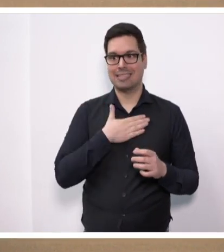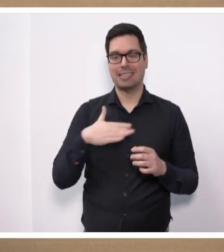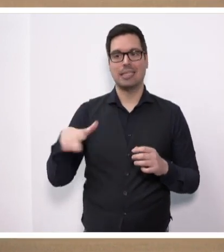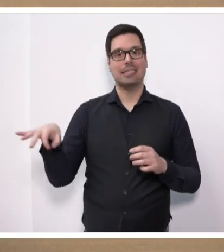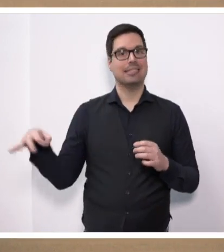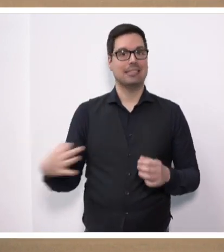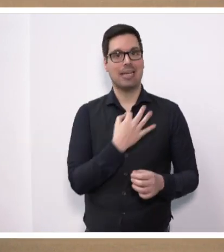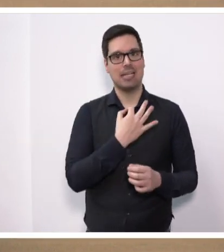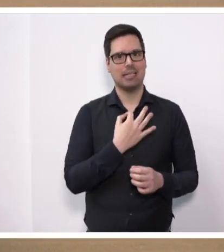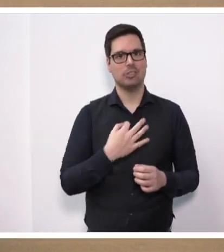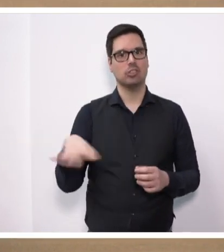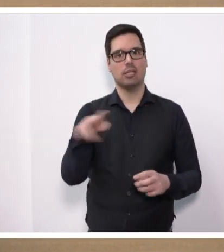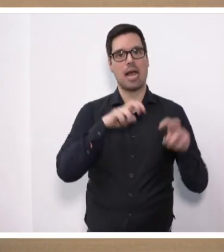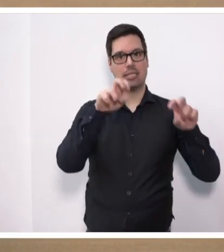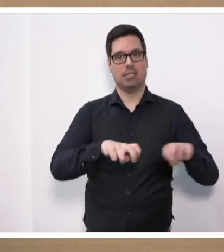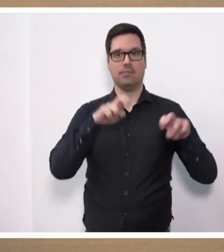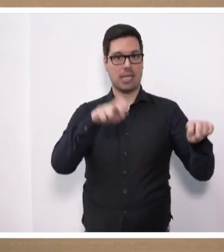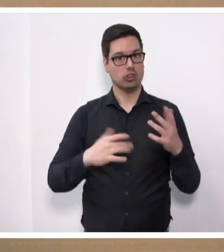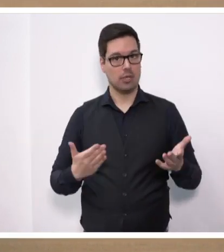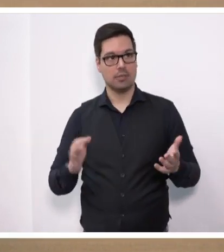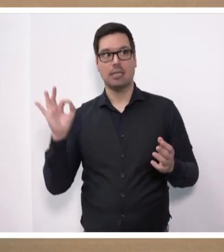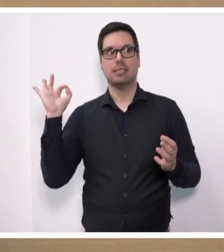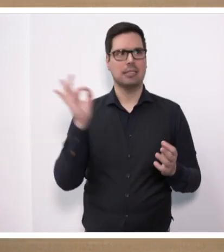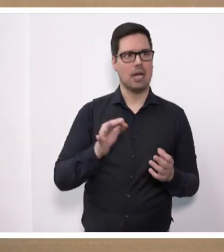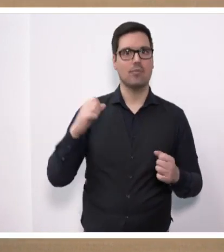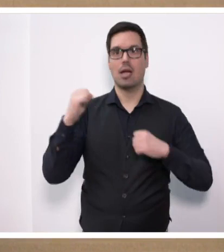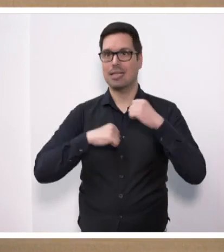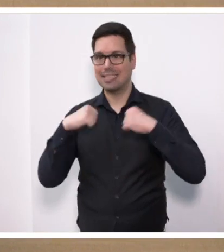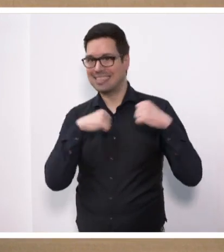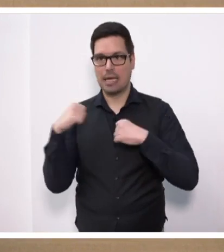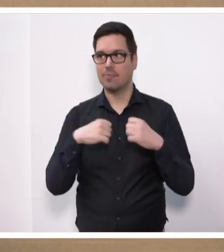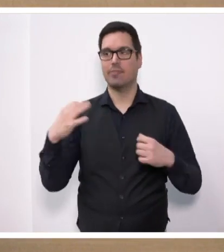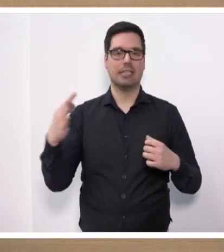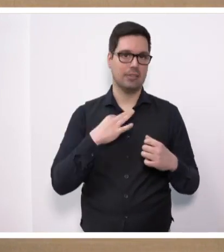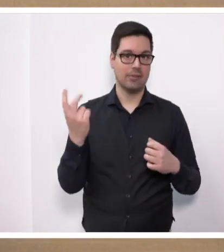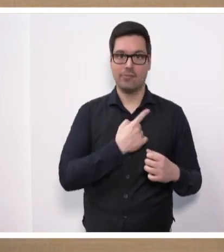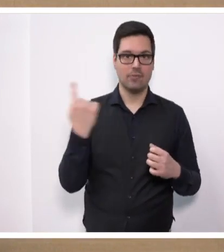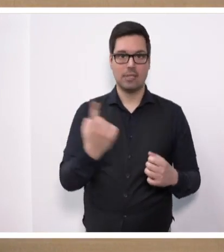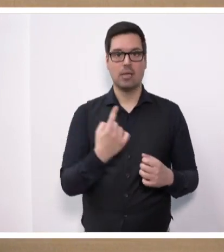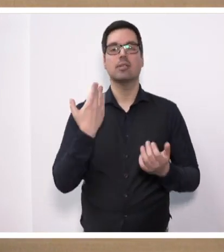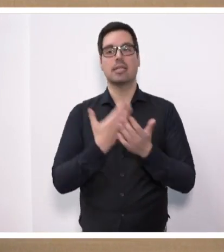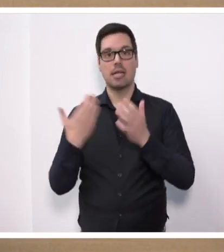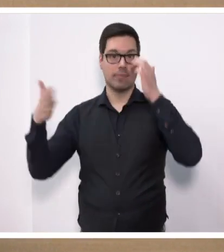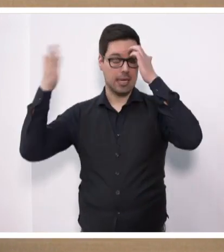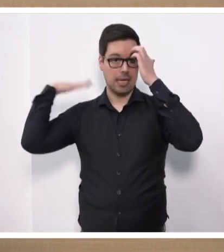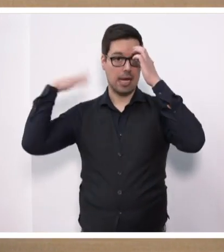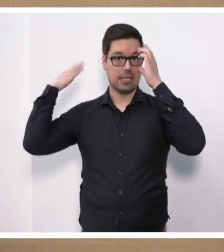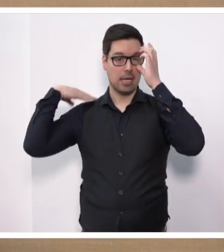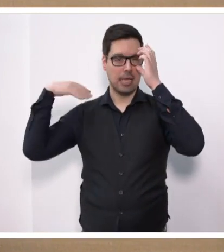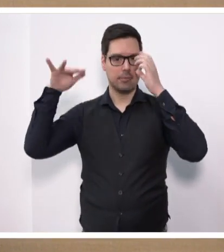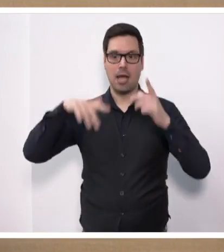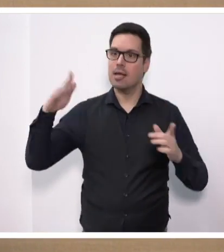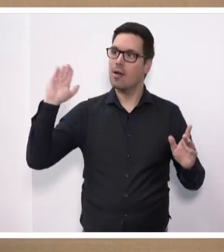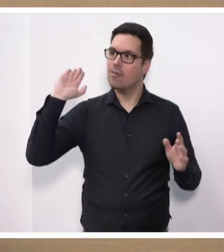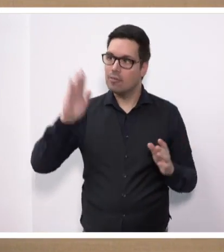wettbewerbsfähig bleibt. Dafür kämpfen wir und dafür wollen wir auch alles, das, was in der Vergangenheit völlig falsch